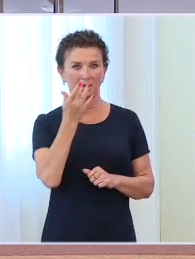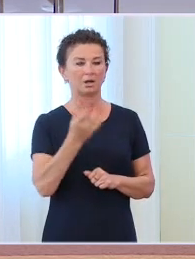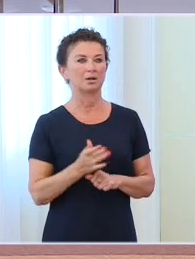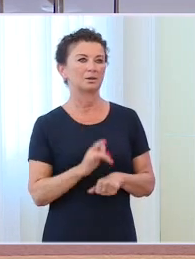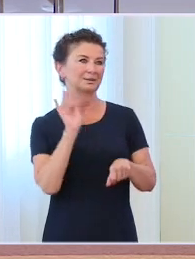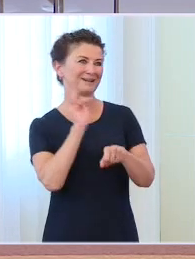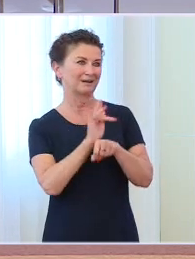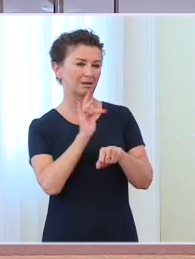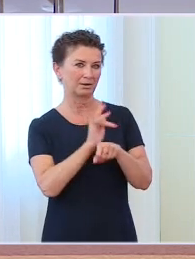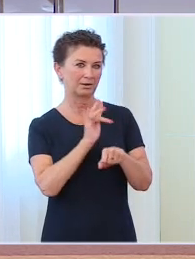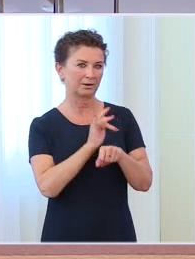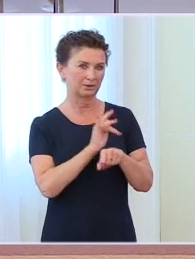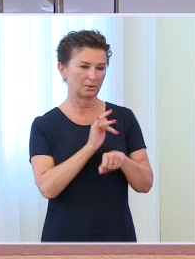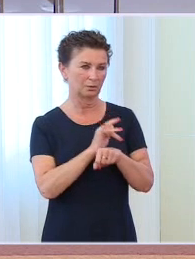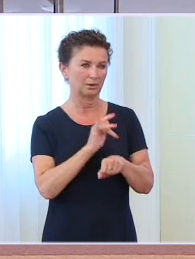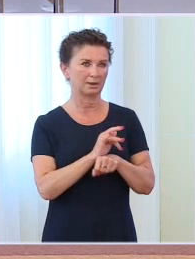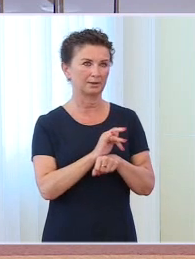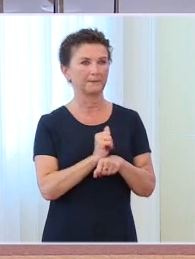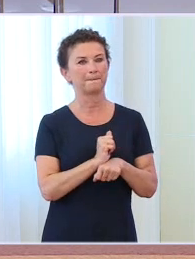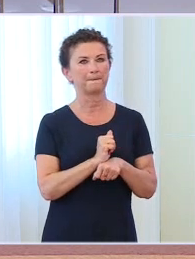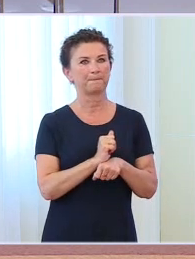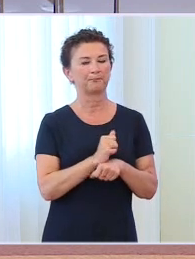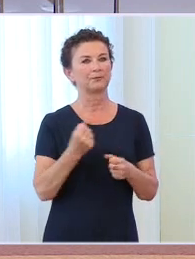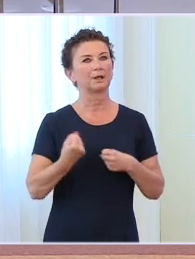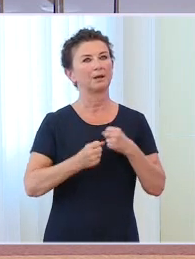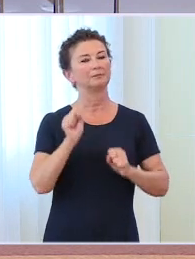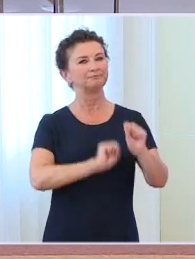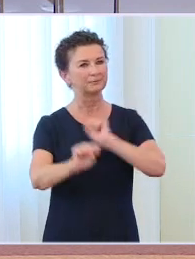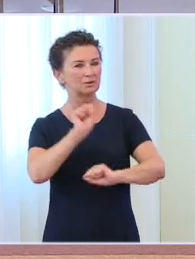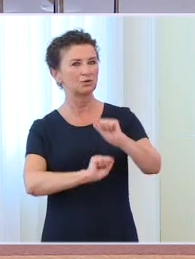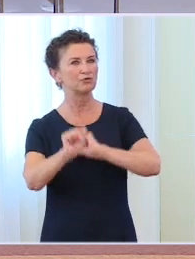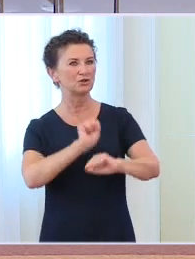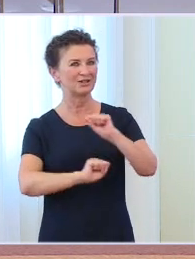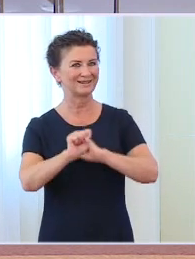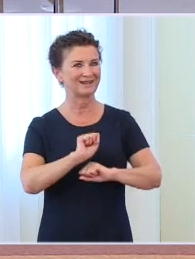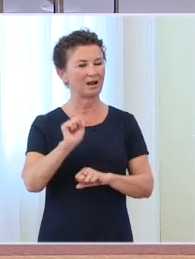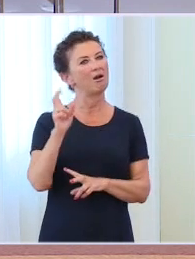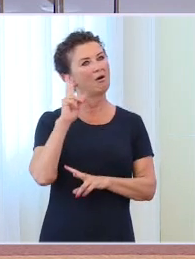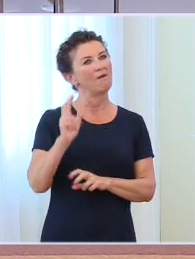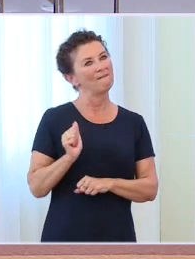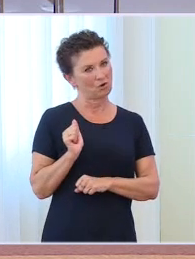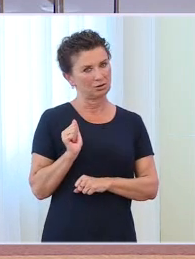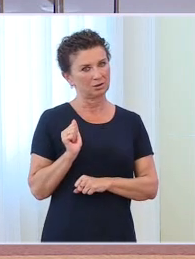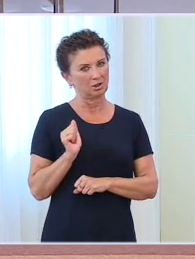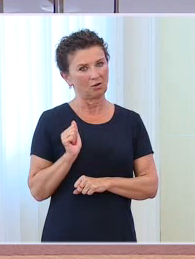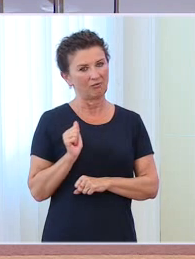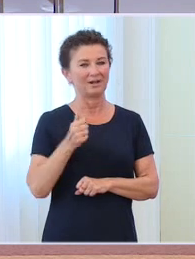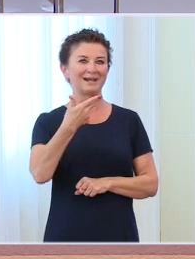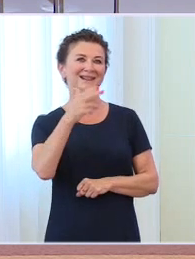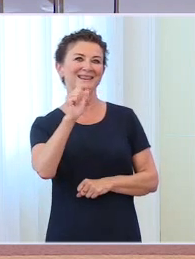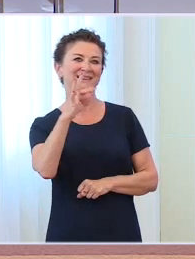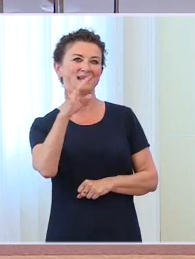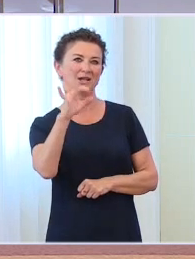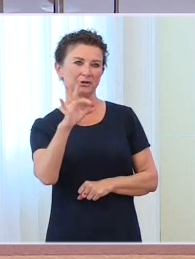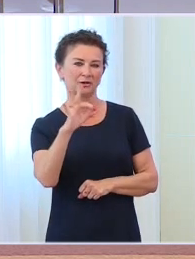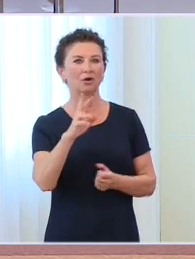państw NATO, i Ukrainy, które odbywają się właśnie na Ukrainie. Proszę o komentarz do tego ostrego komentarza i ostrej